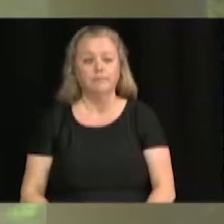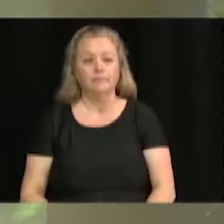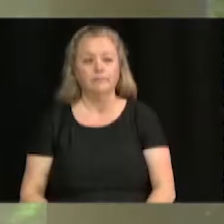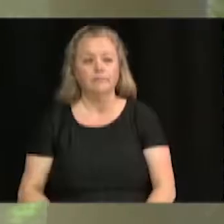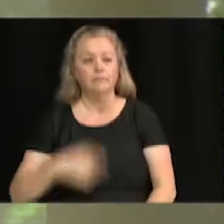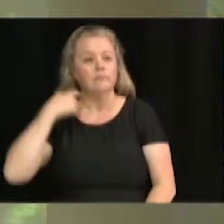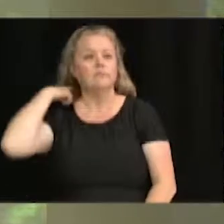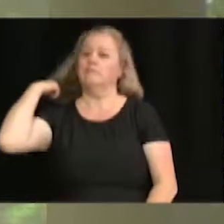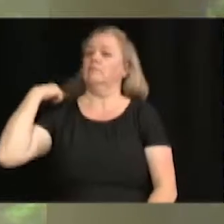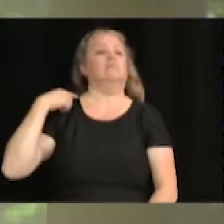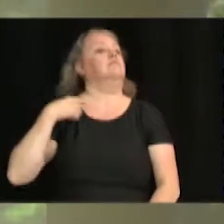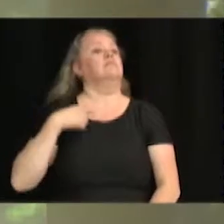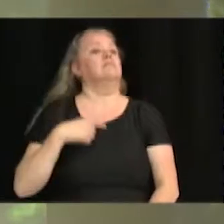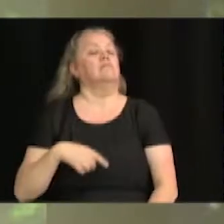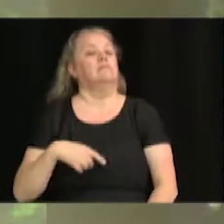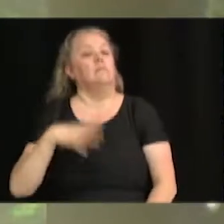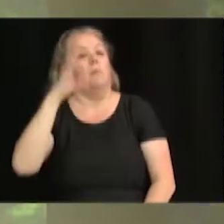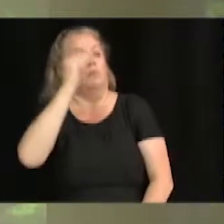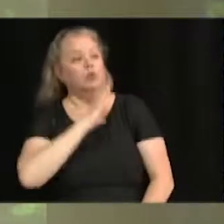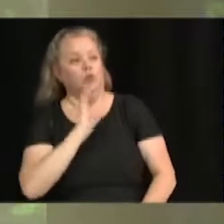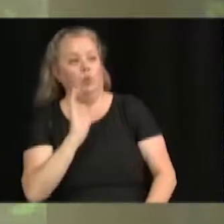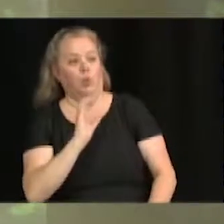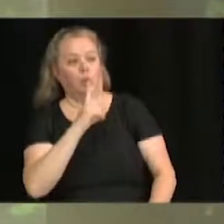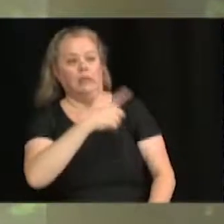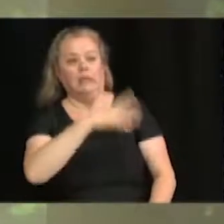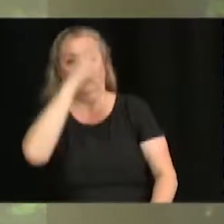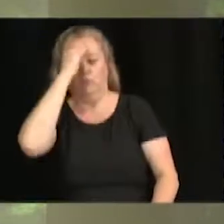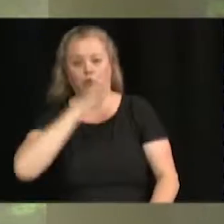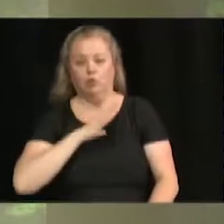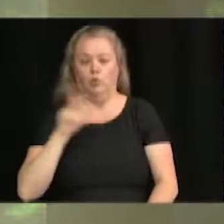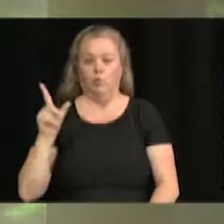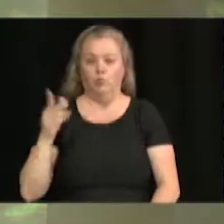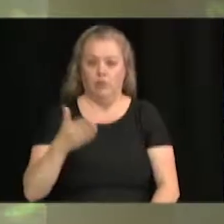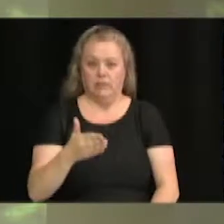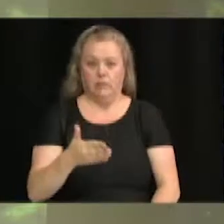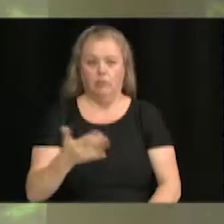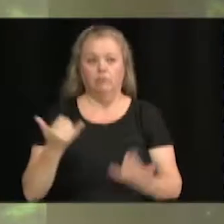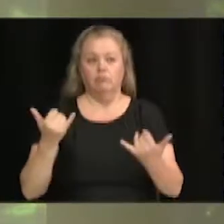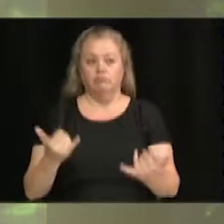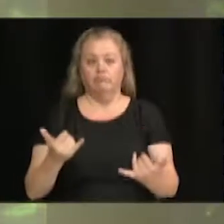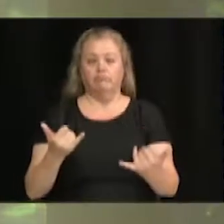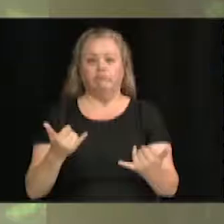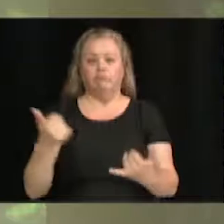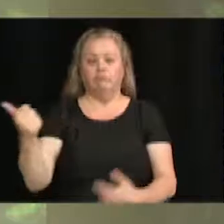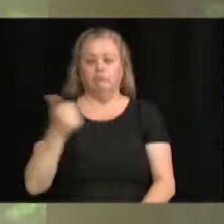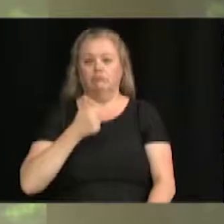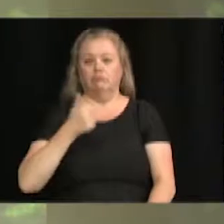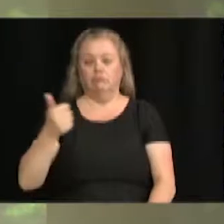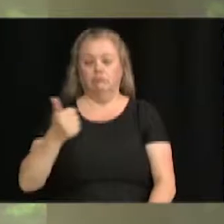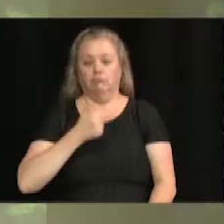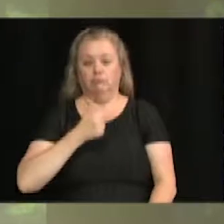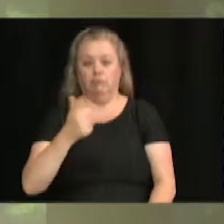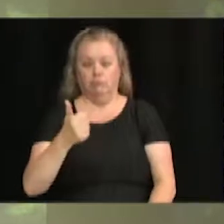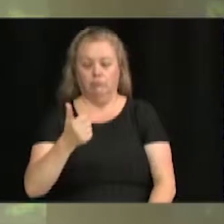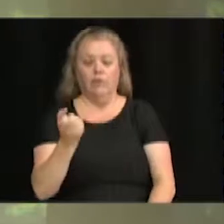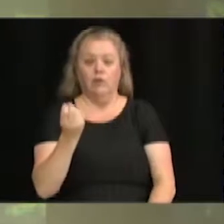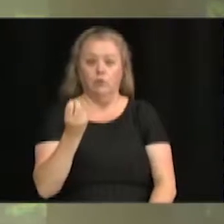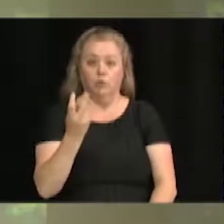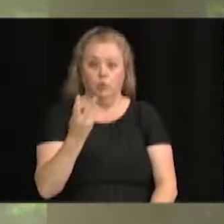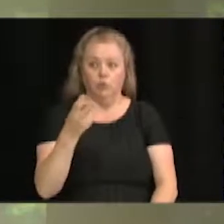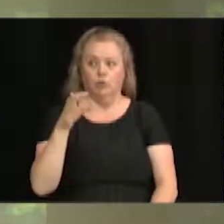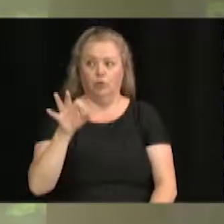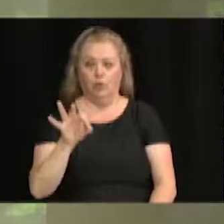M. Côté et M. Poisson. Du côté des transports, quelques recommandations à 12.9